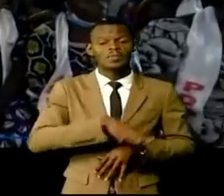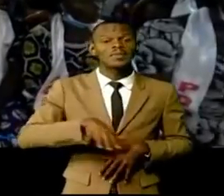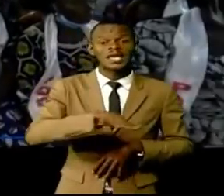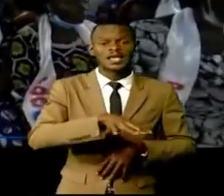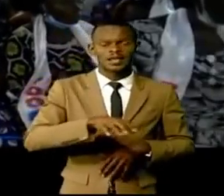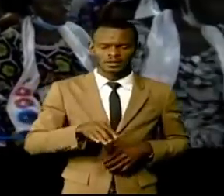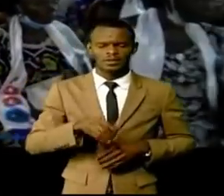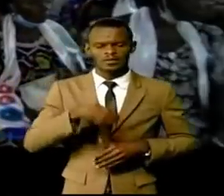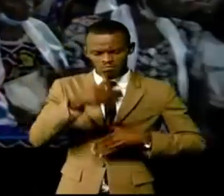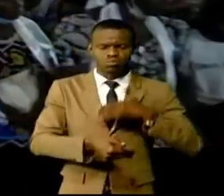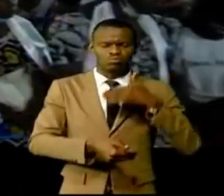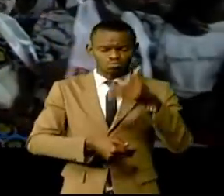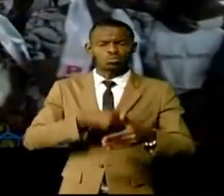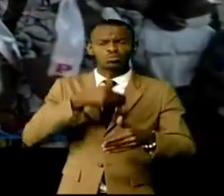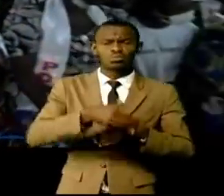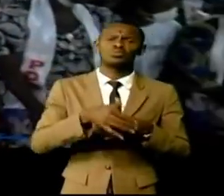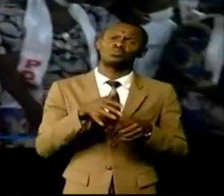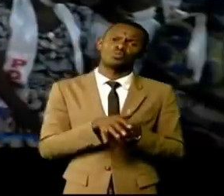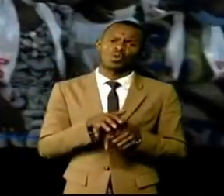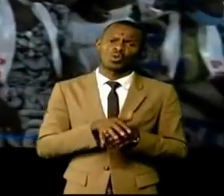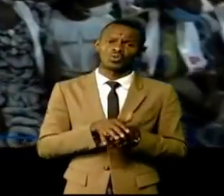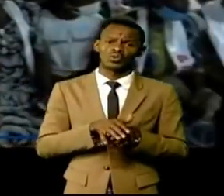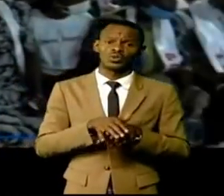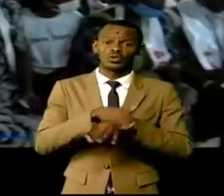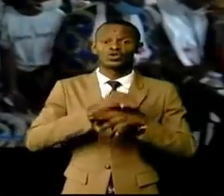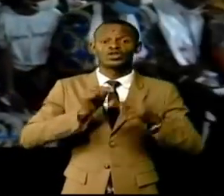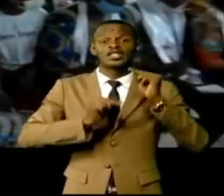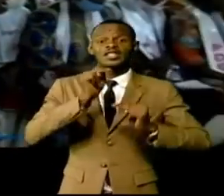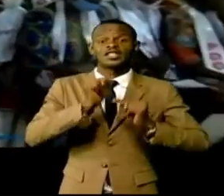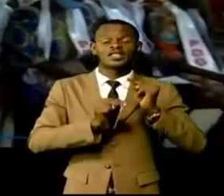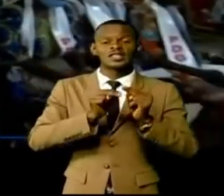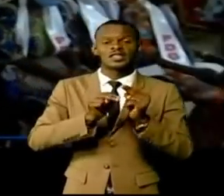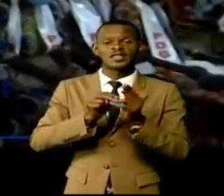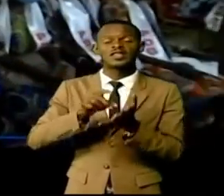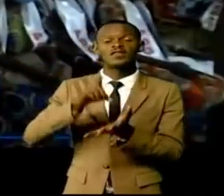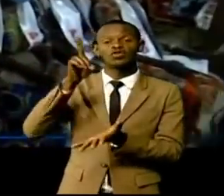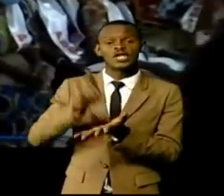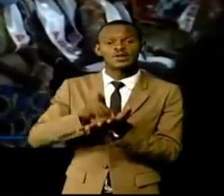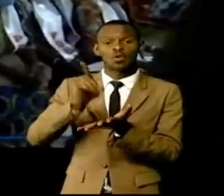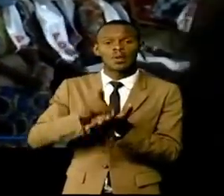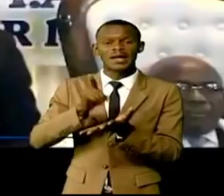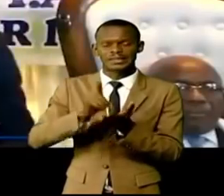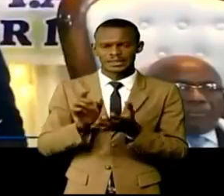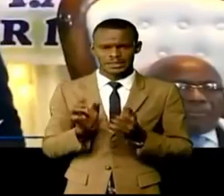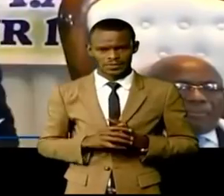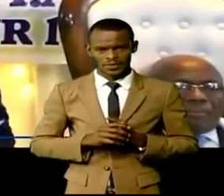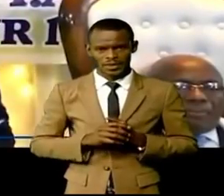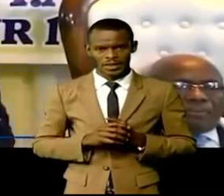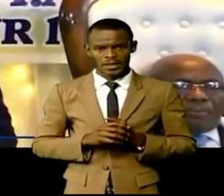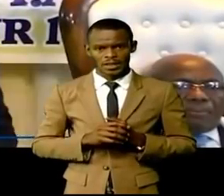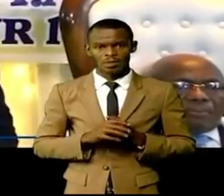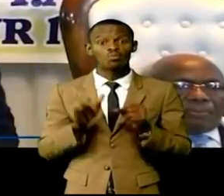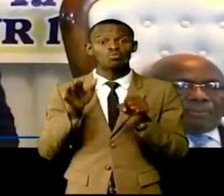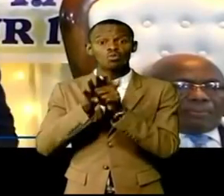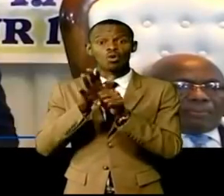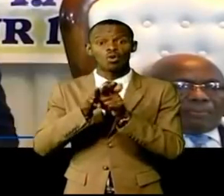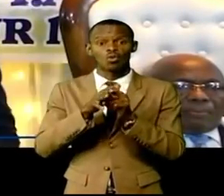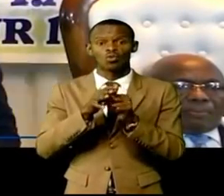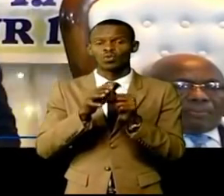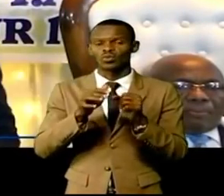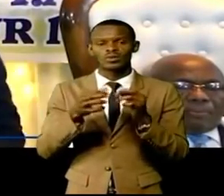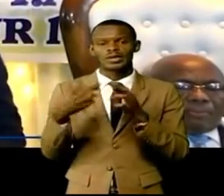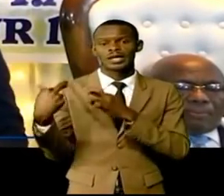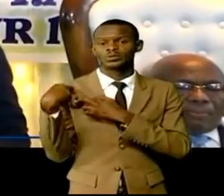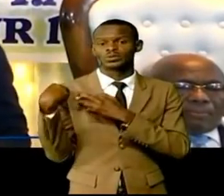un bon avant sur le plan diplomatique et l'est devenue fréquentable. Le PDG invite la classe politique congolaise dans son